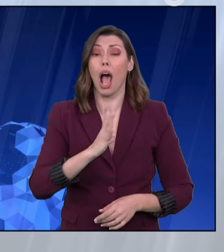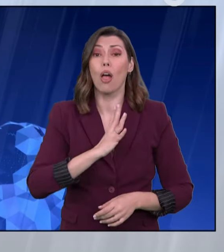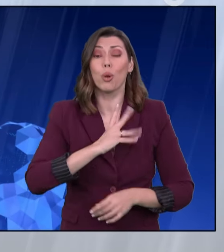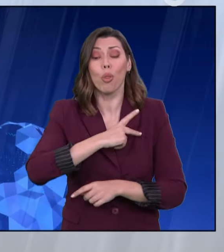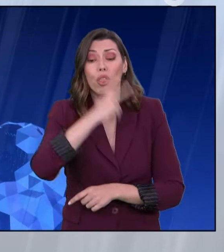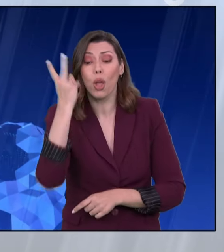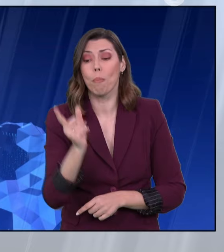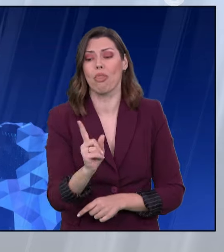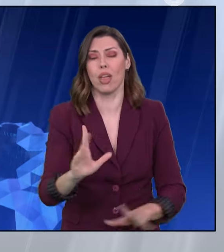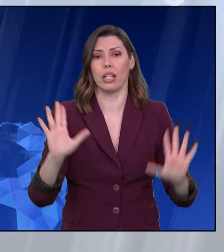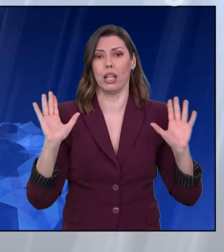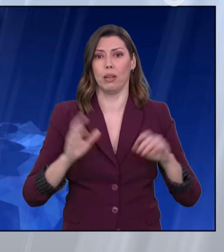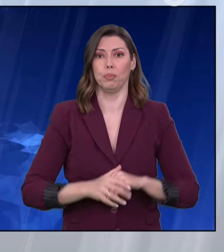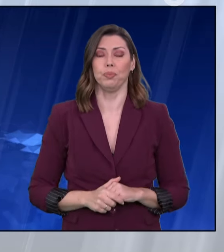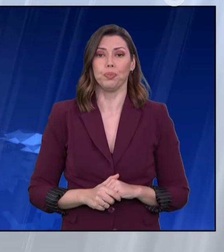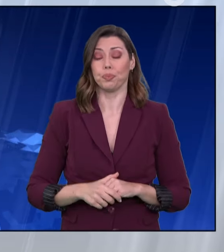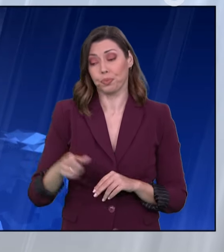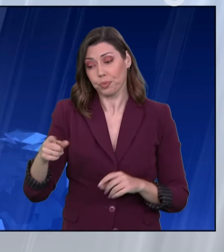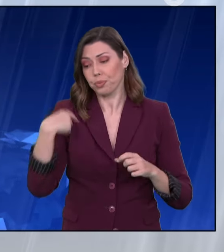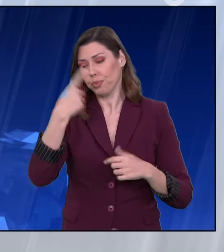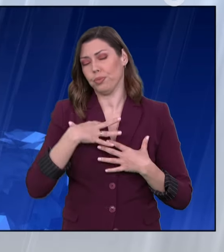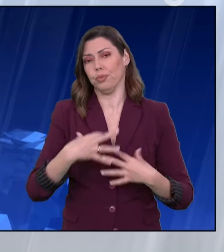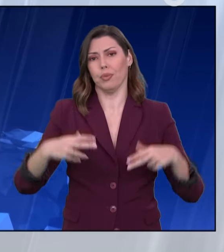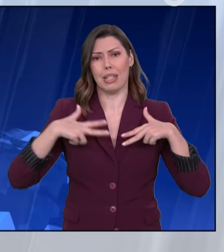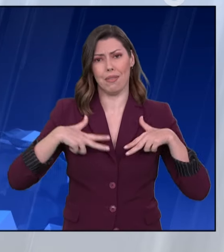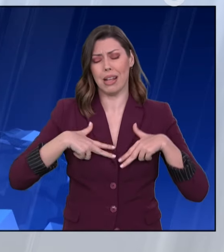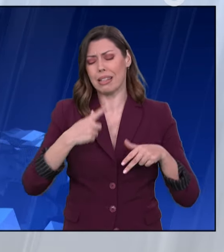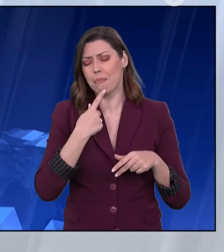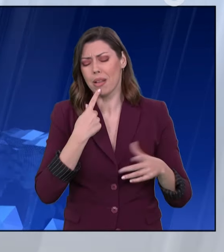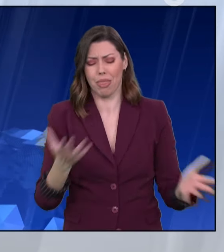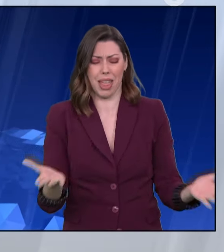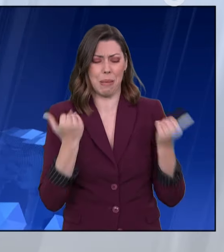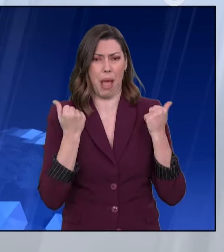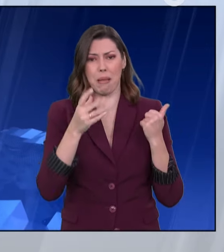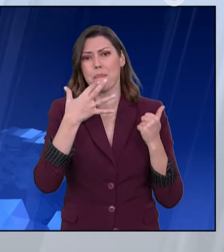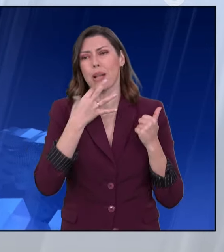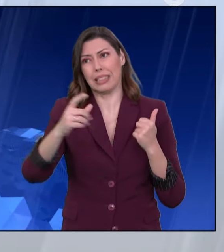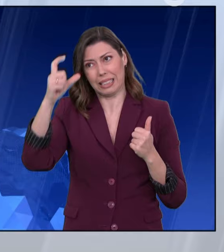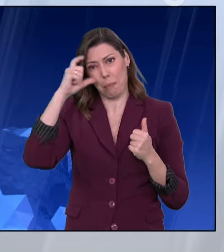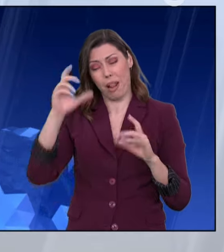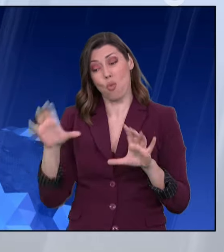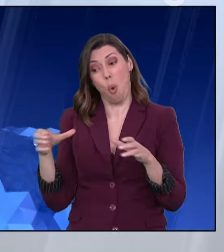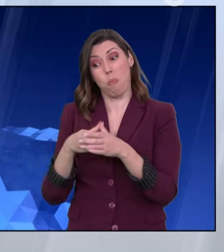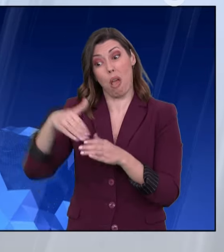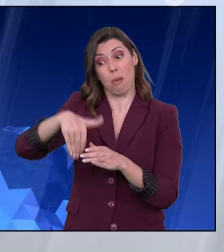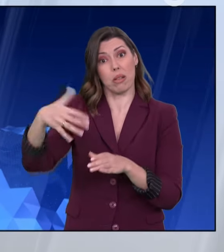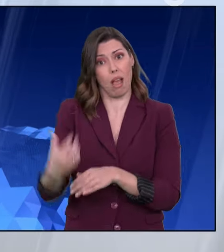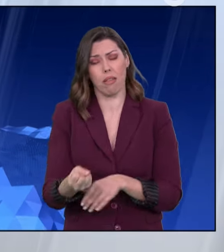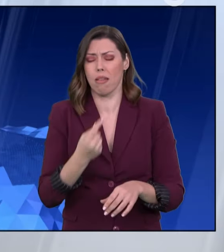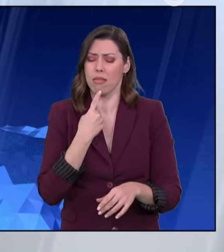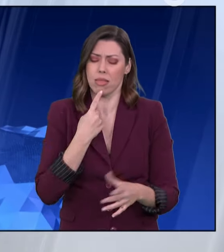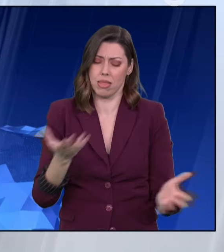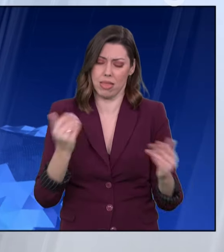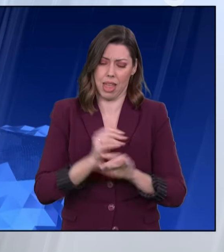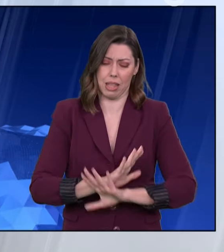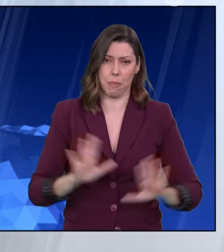δικαίωμα. Δεν υπάρχει ομάδα Σαμαρά δηλώσε ο κυβερνητικός εκπρόσωπος για όσους καταψήφισαν το νομοσχέδιο ενώ απάντησε στις δηλώσεις του πρώην Πρωθυπουργού ότι ασκήθηκαν πιέσεις σε